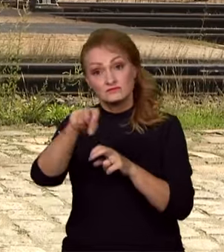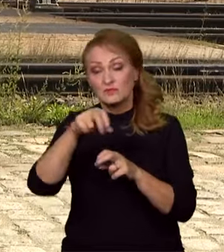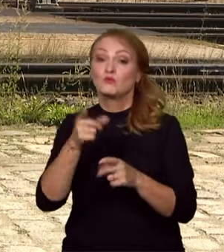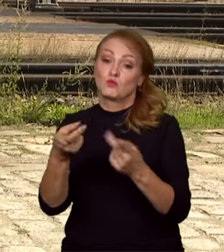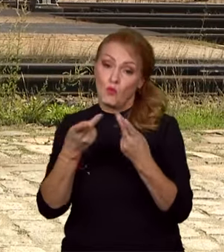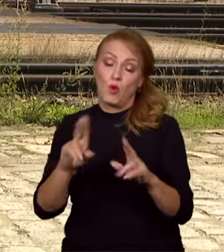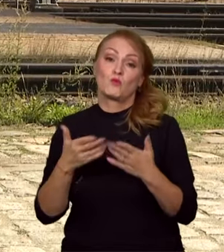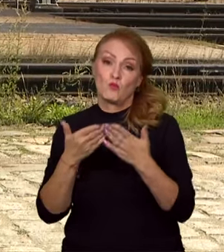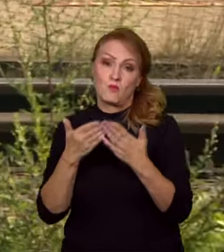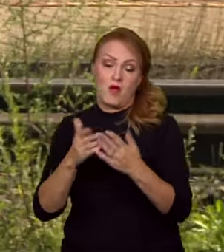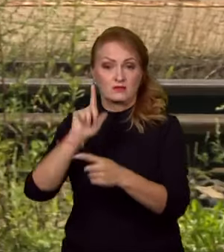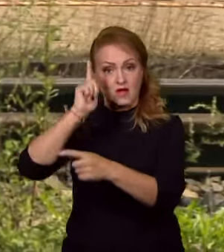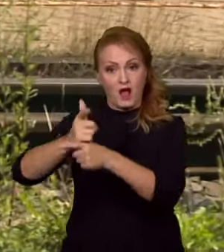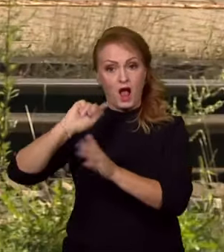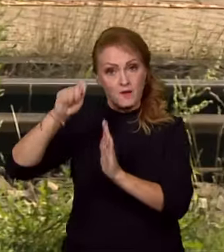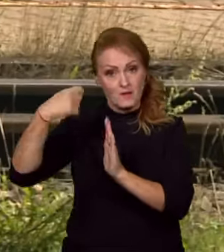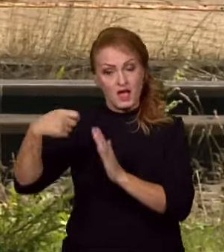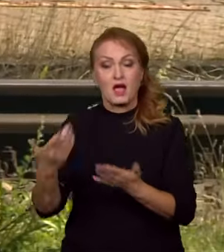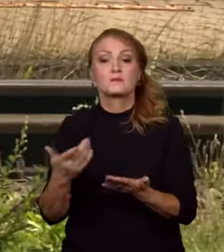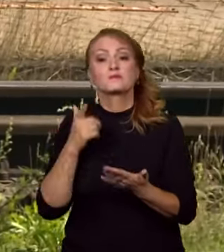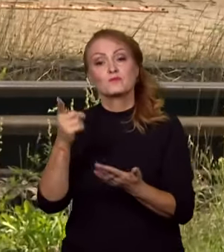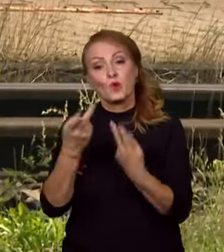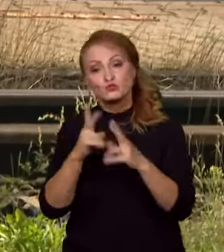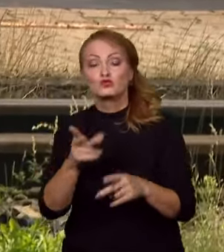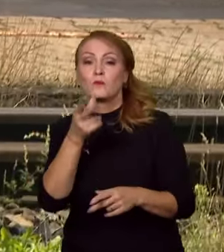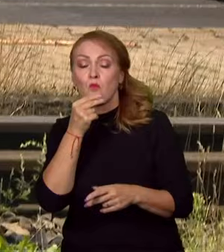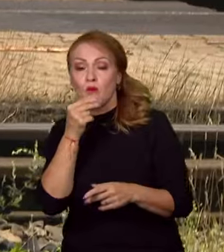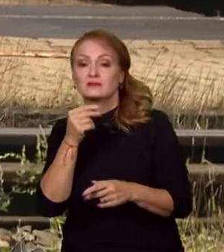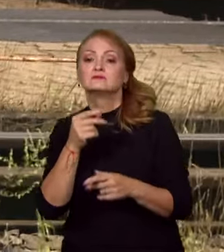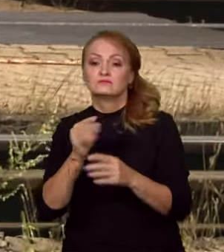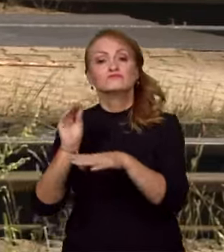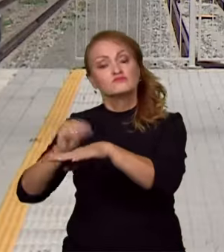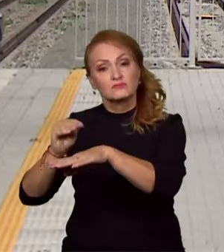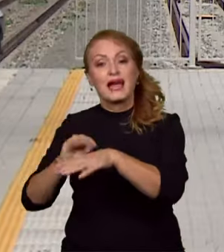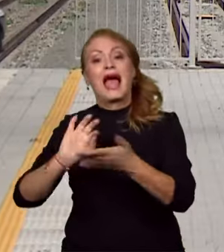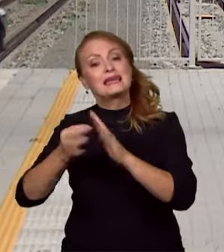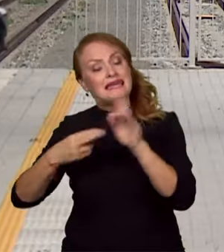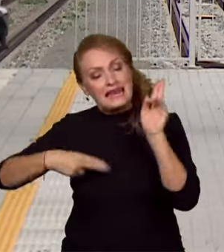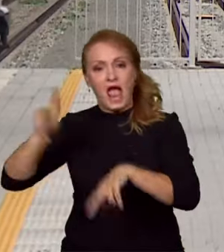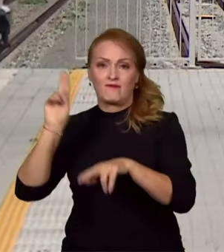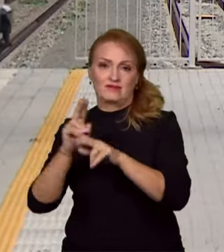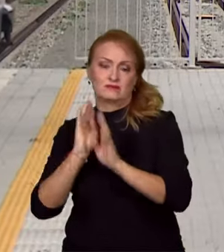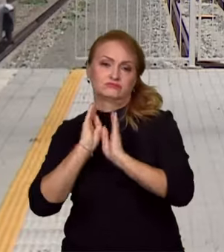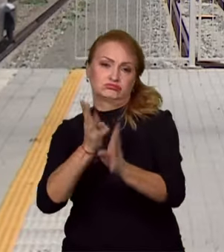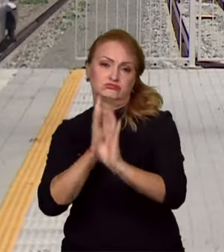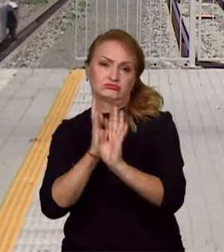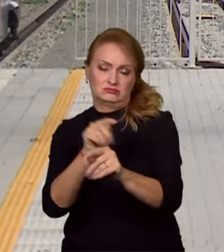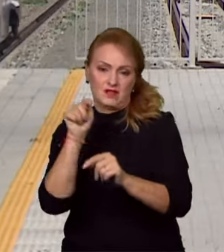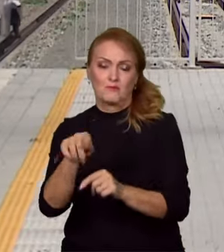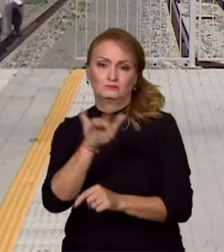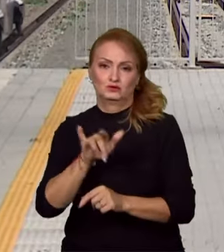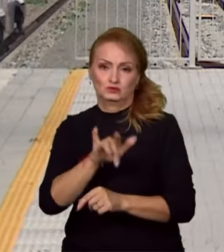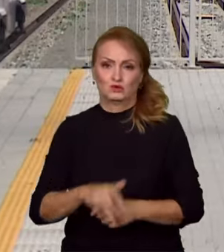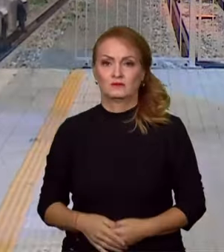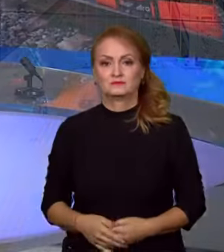inteligence pomoci. Navrhnout policistům časy, kdy je přestupků nejvíce. Andrea Grubnerová a Jiří Wiesner, Česká televize.